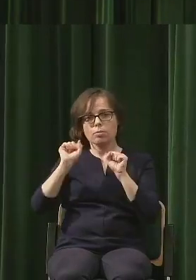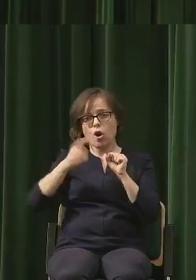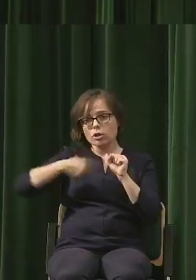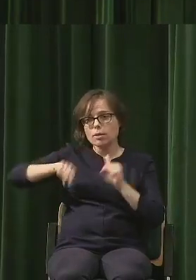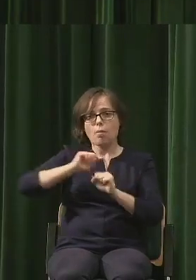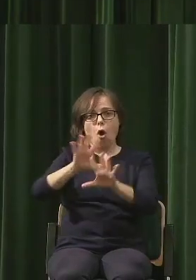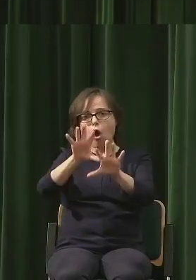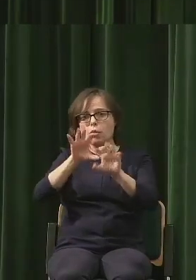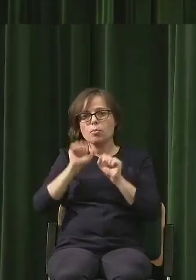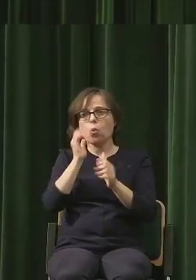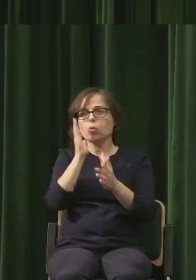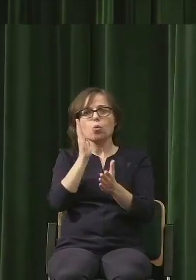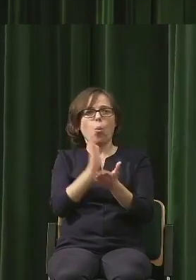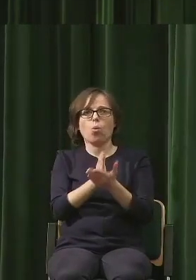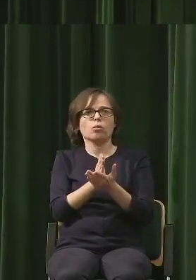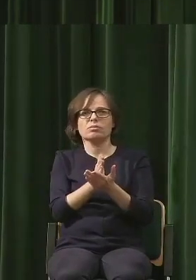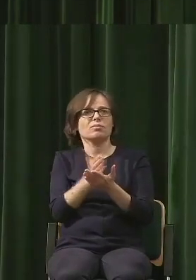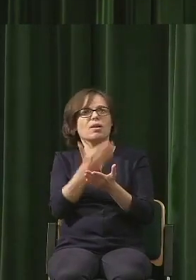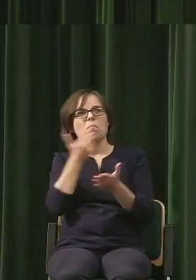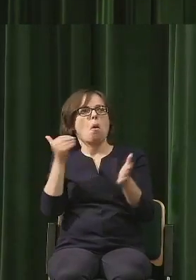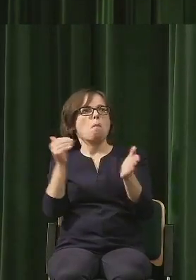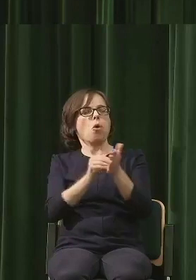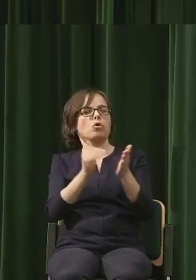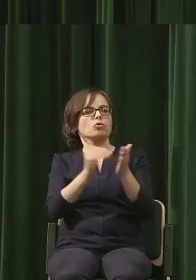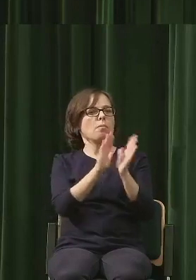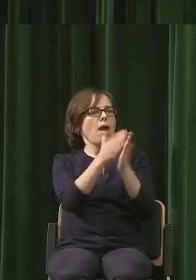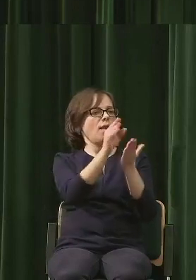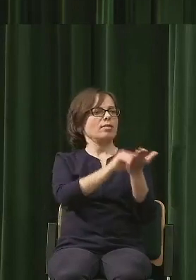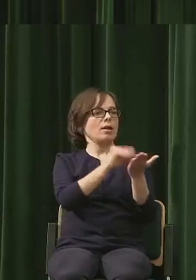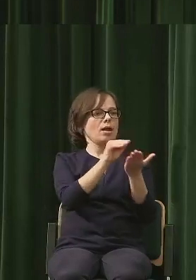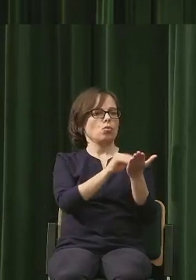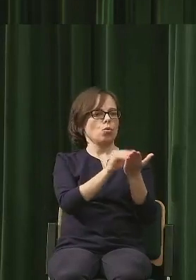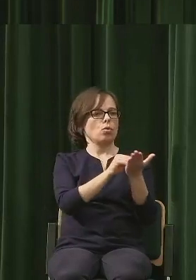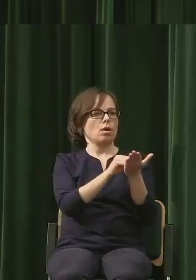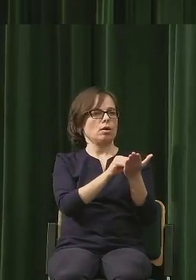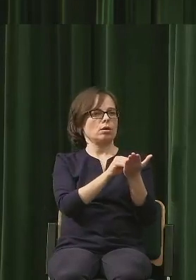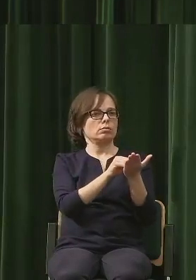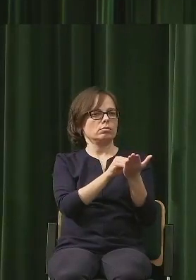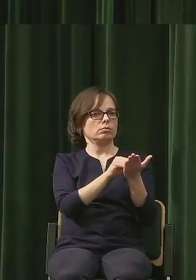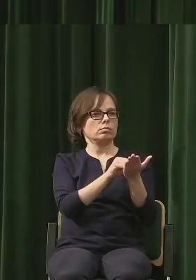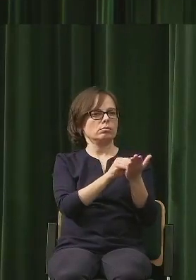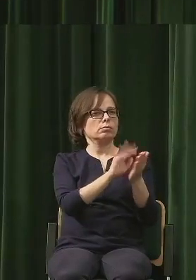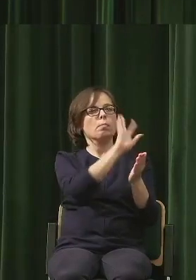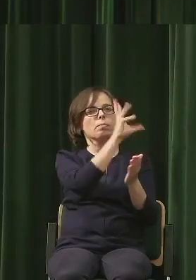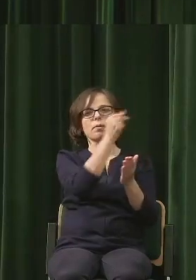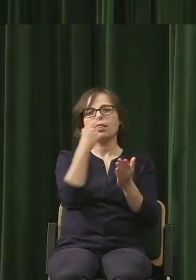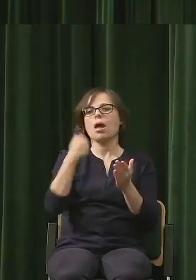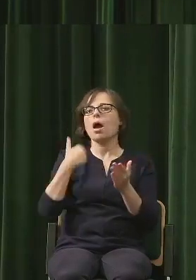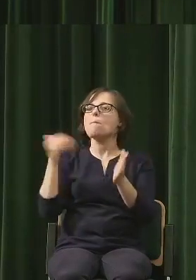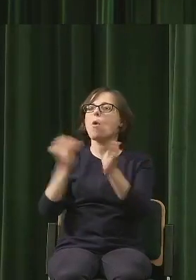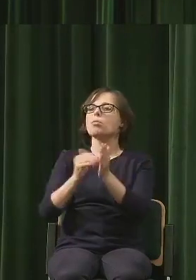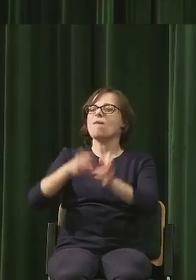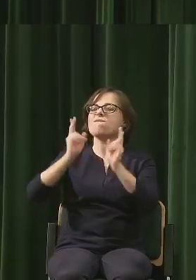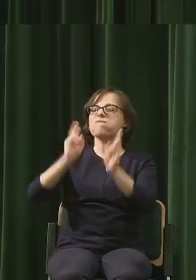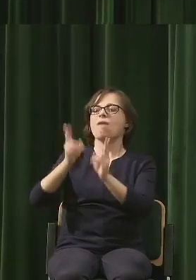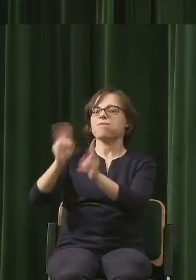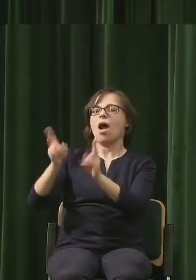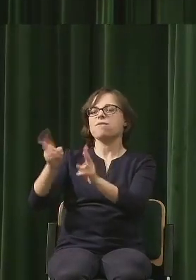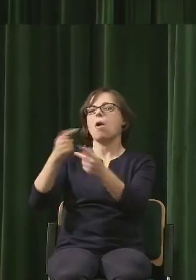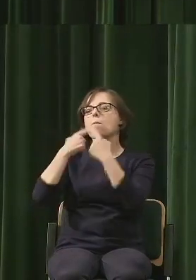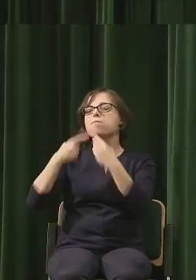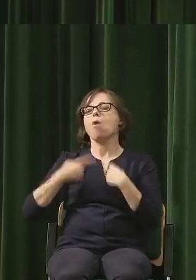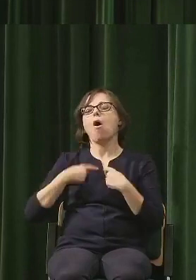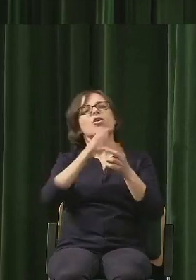potrzebujemy już takiej literatury, właśnie chcemy literatury faktów, która bezpośrednio nam komunikuje świat, a nie jesteśmy gotowi